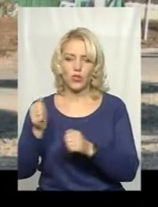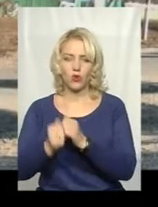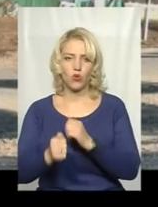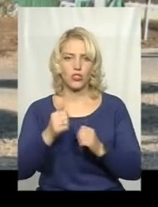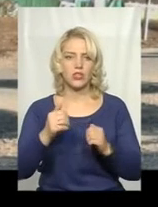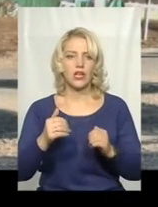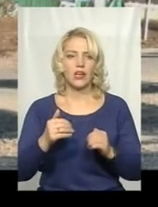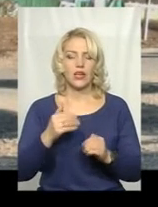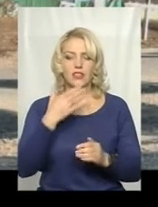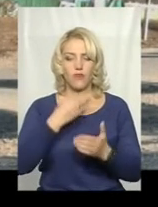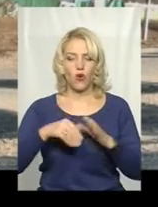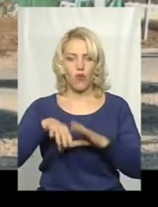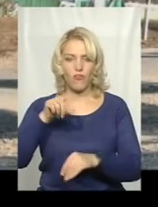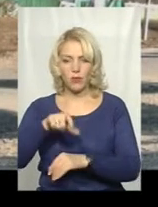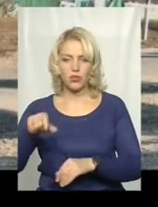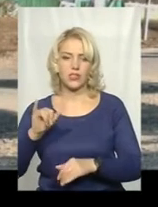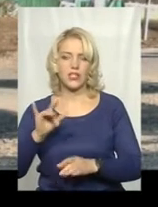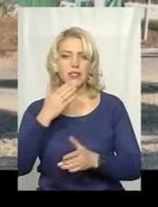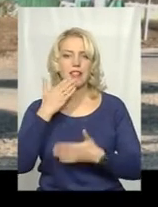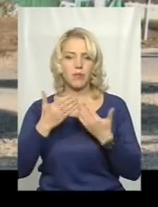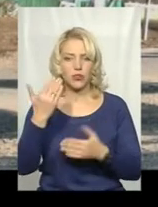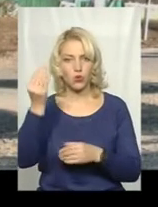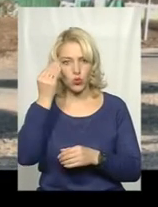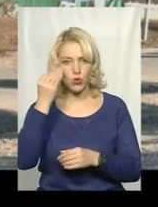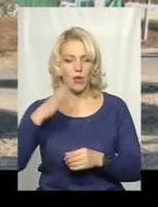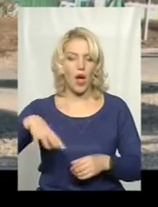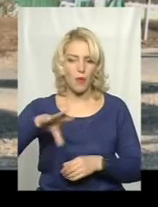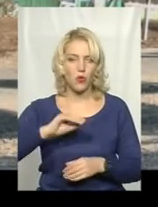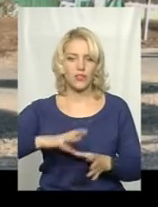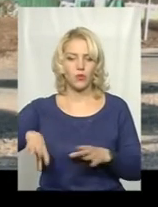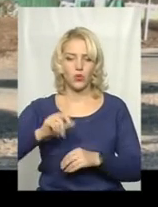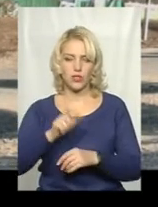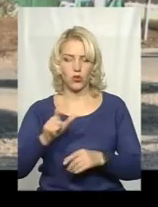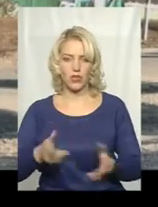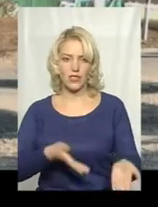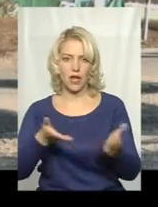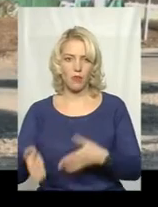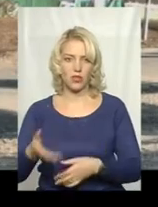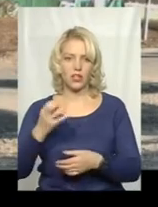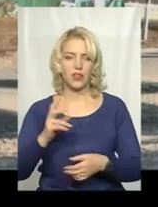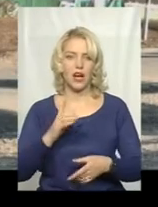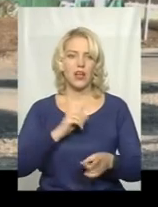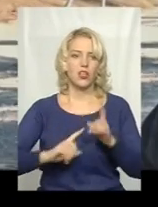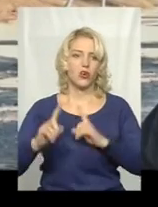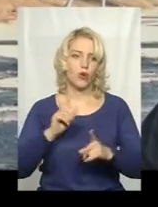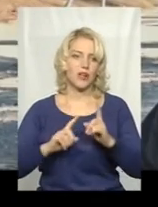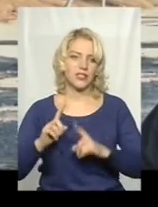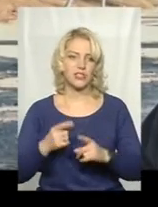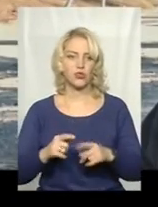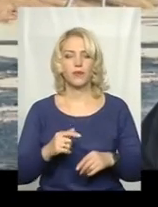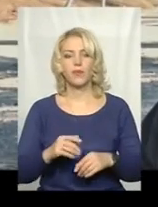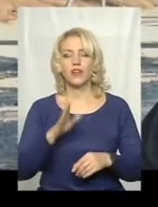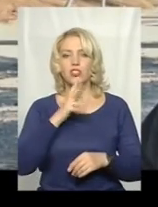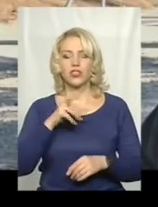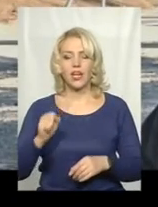виборця та запитував його думку. А потім усіх жителів громади запросили на громадські слухання. Жителька